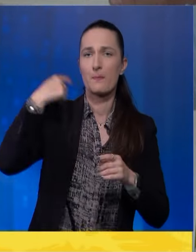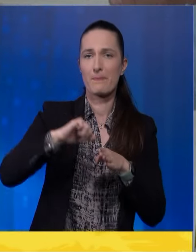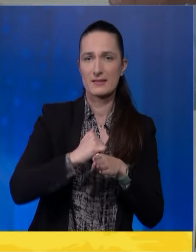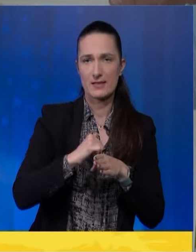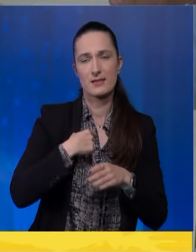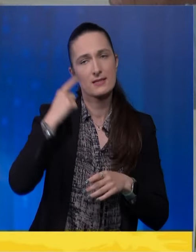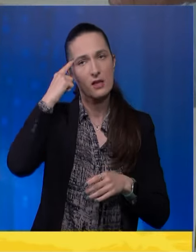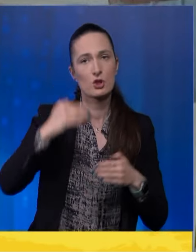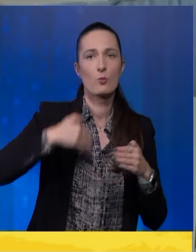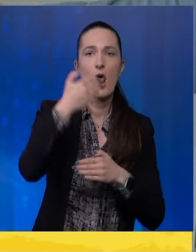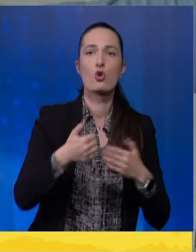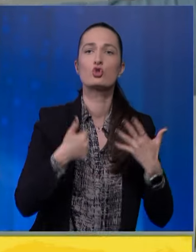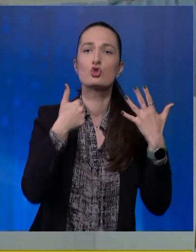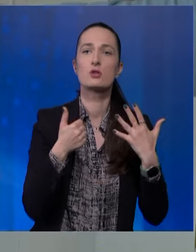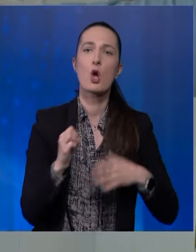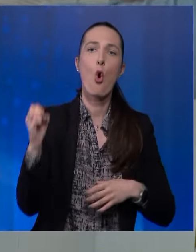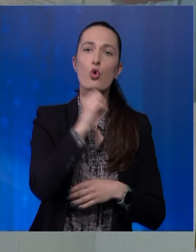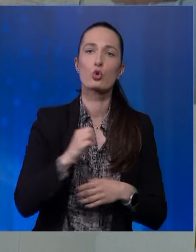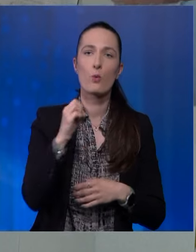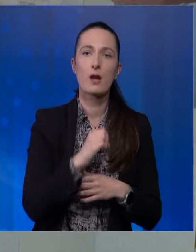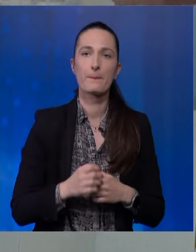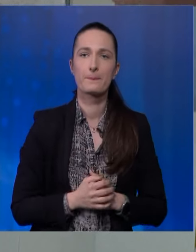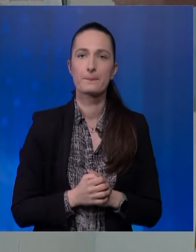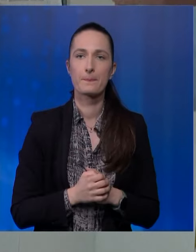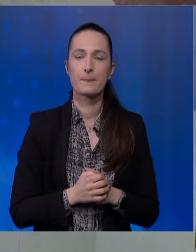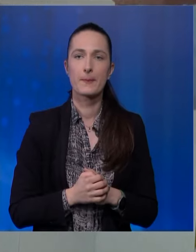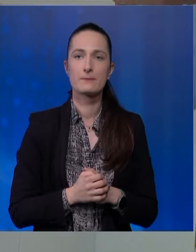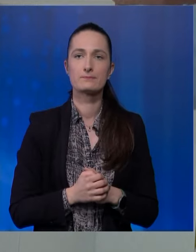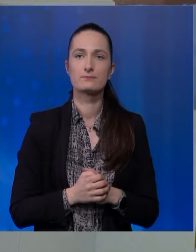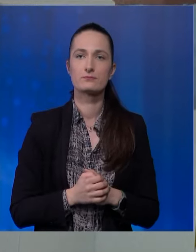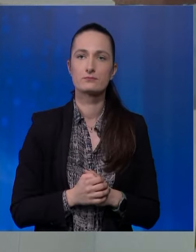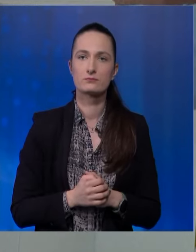mjesec, saznaćemo nakon 6. oktobra. Hvala. Hvala. Hvala. Hvala. Hvala. Hvala.